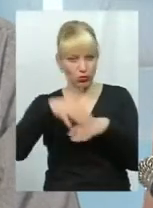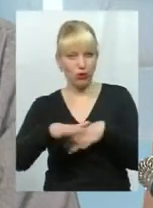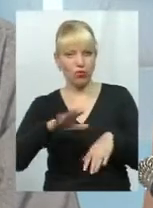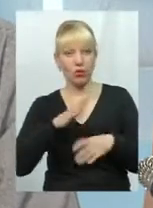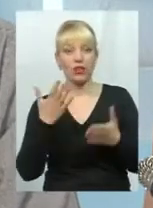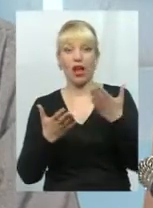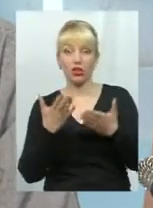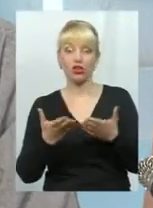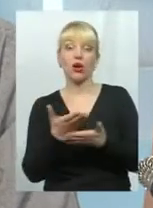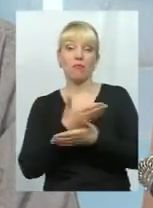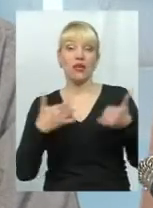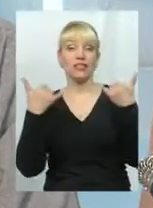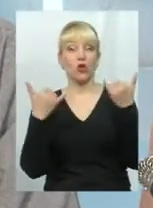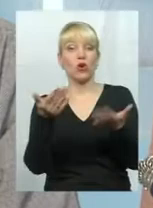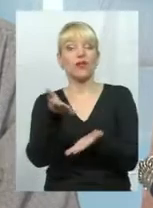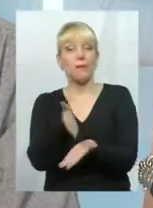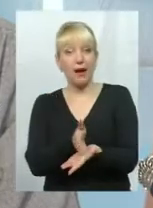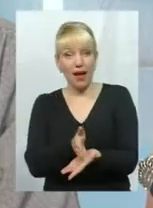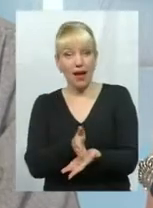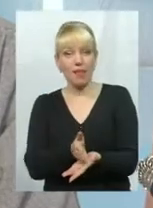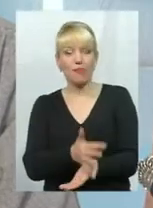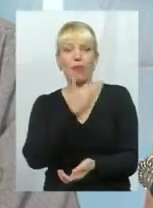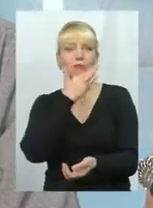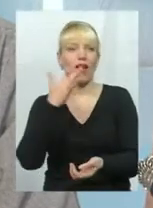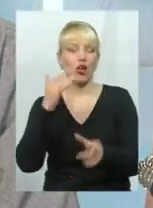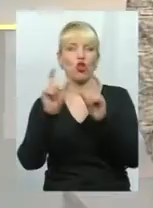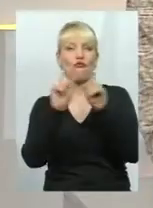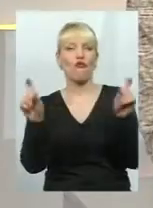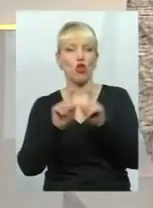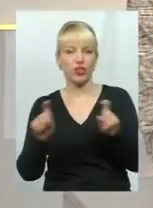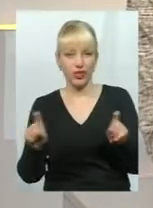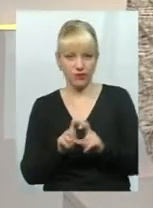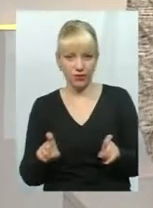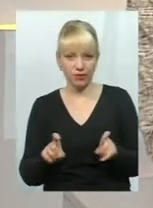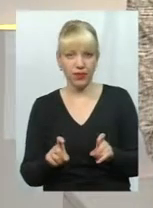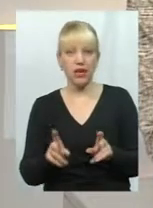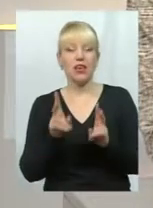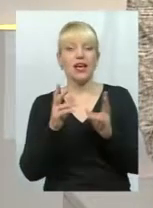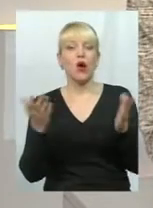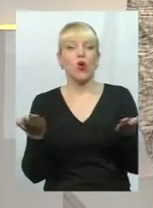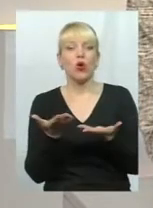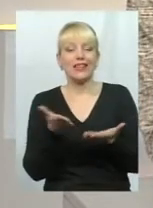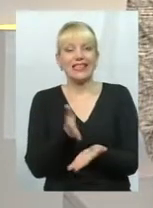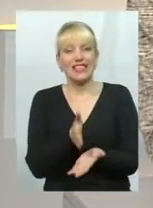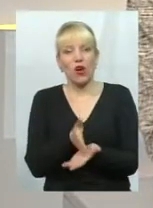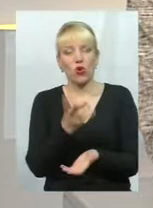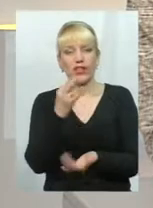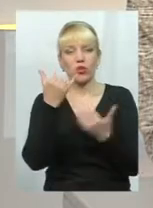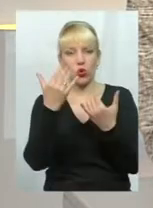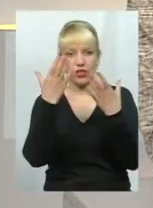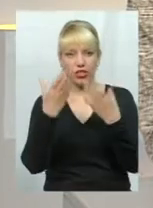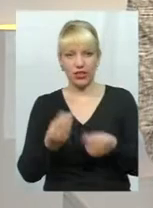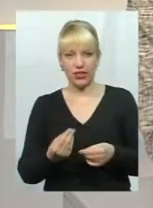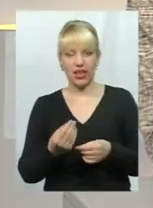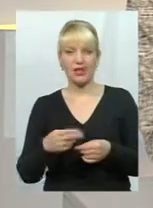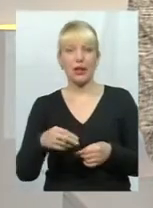якщо ми сьогодні маємо купу фондів, котрі знаходяться на сьогоднішній день без